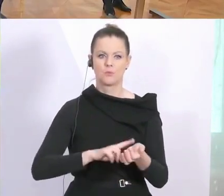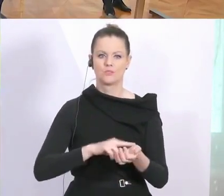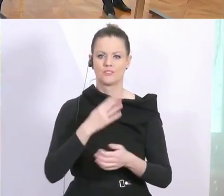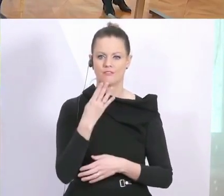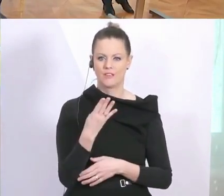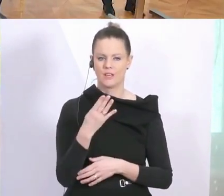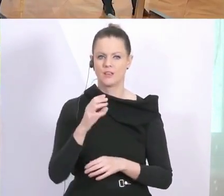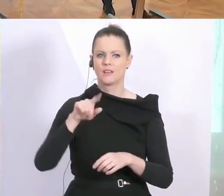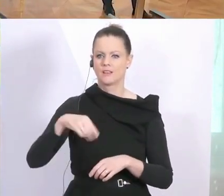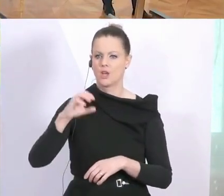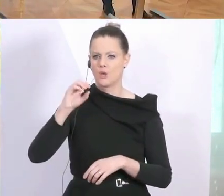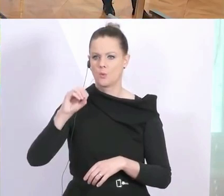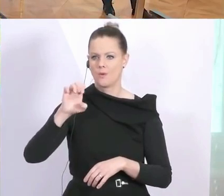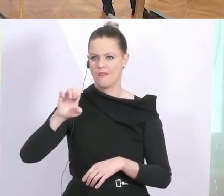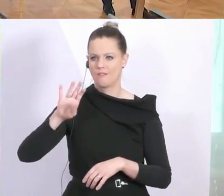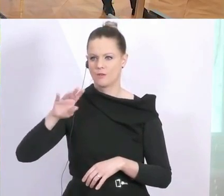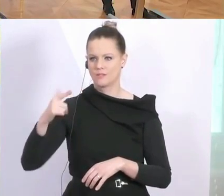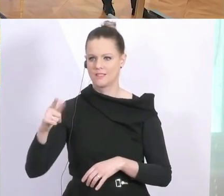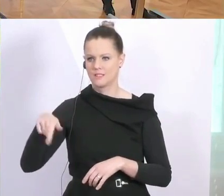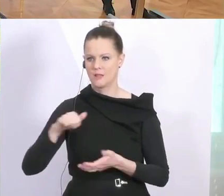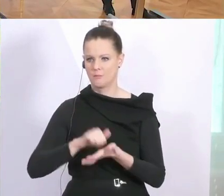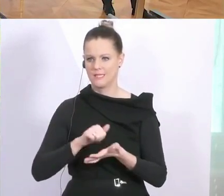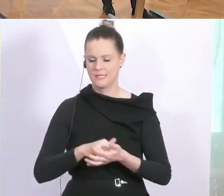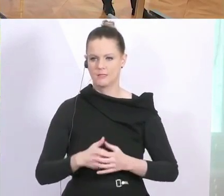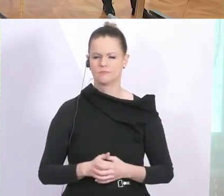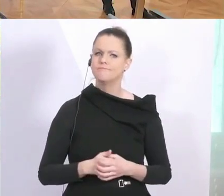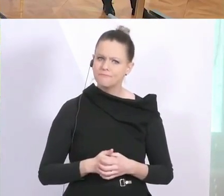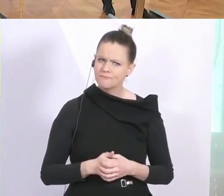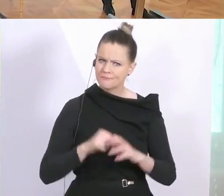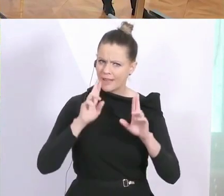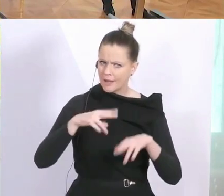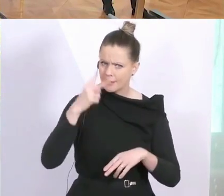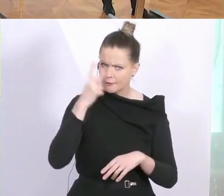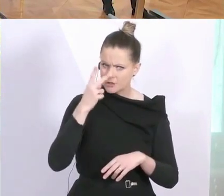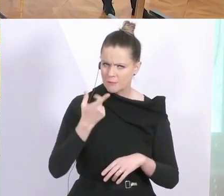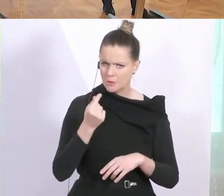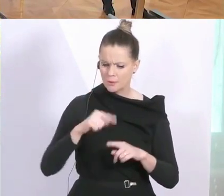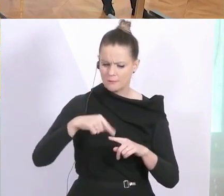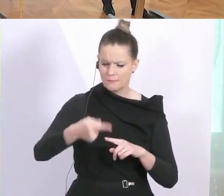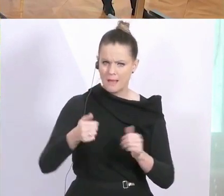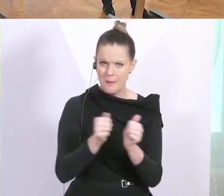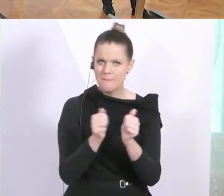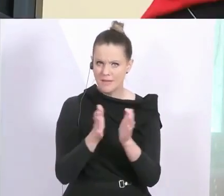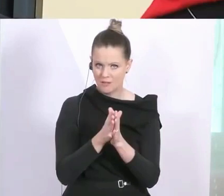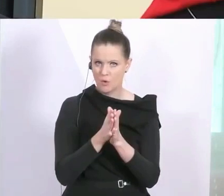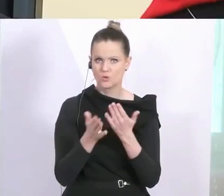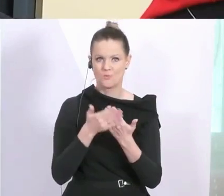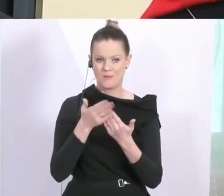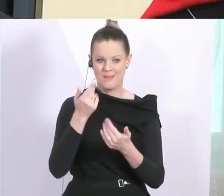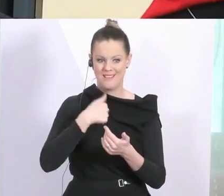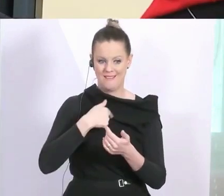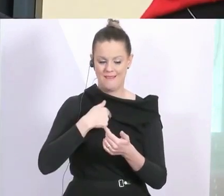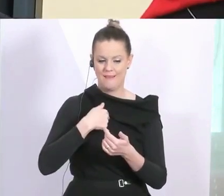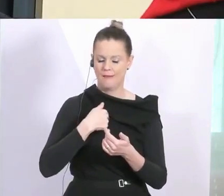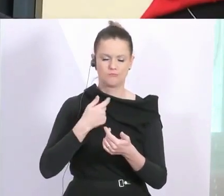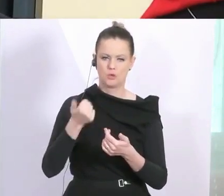24, dann die Presse. Wenn ich Sie richtig verstanden habe, heißt das sozusagen, dass ab Mittwoch beispielsweise, wenn ich einkaufen gehe,